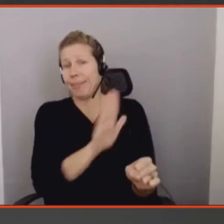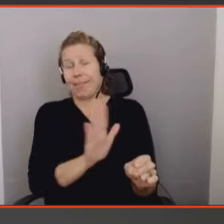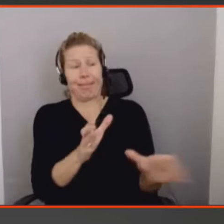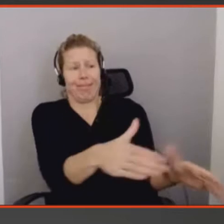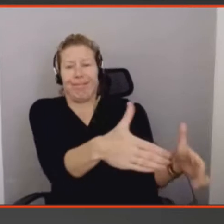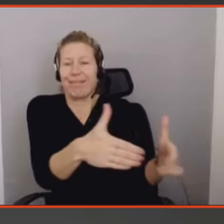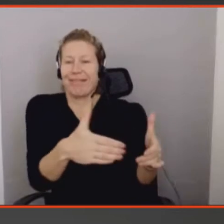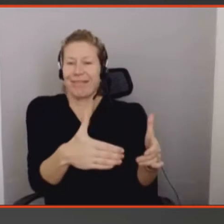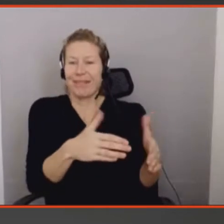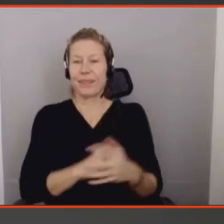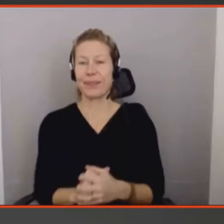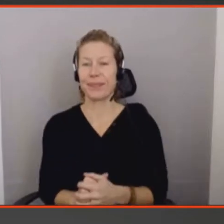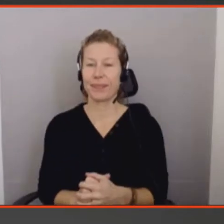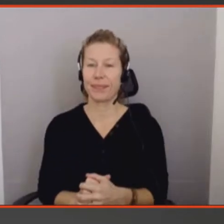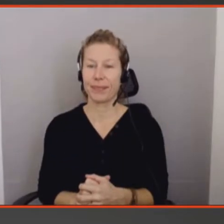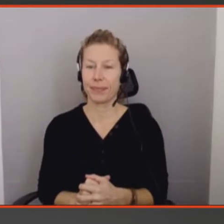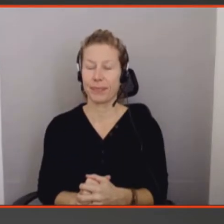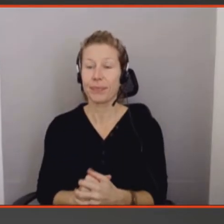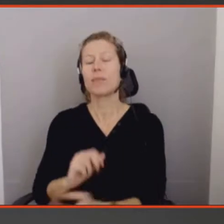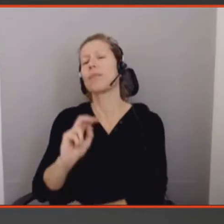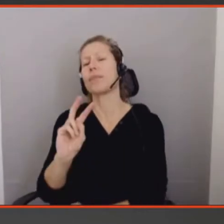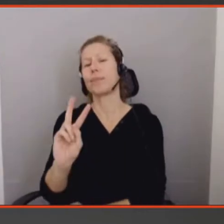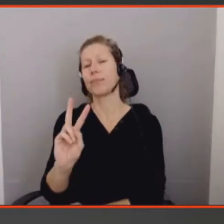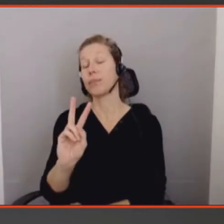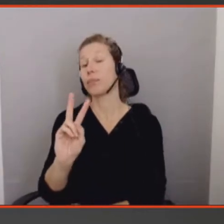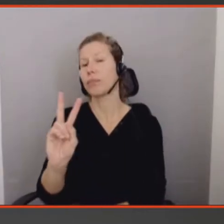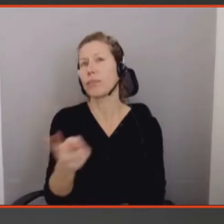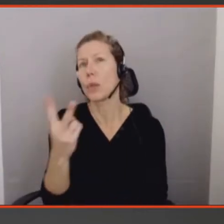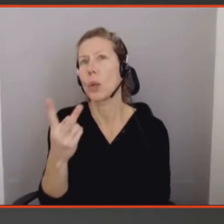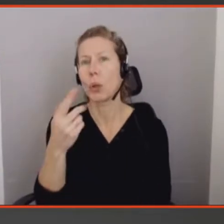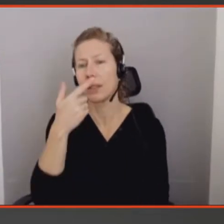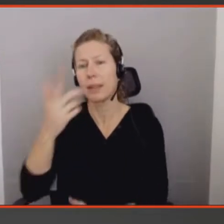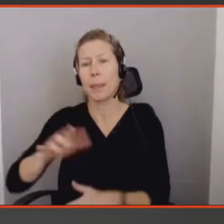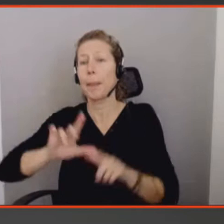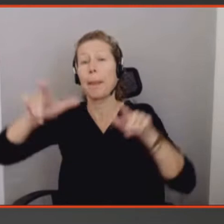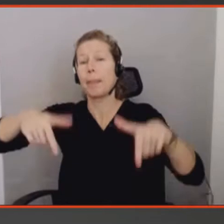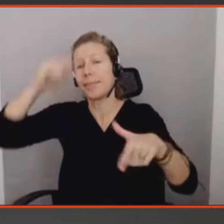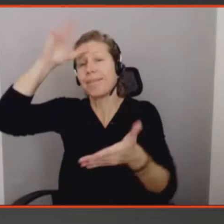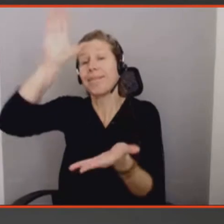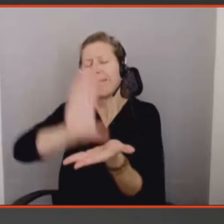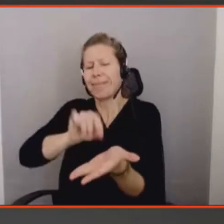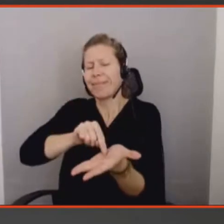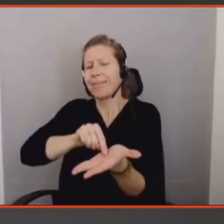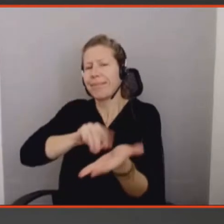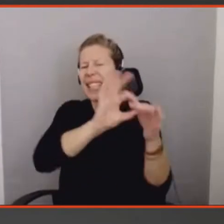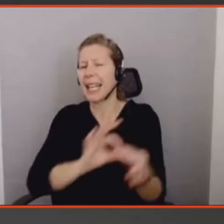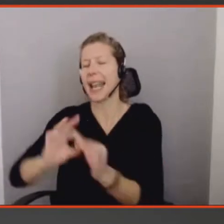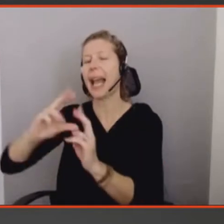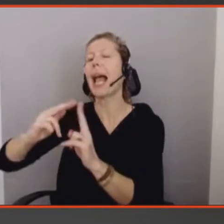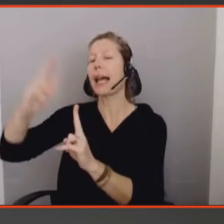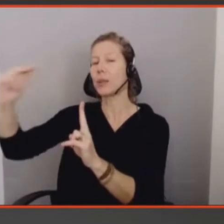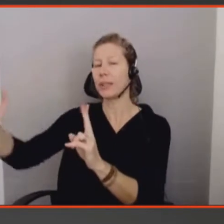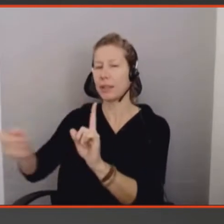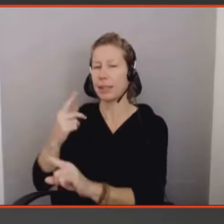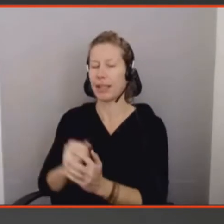Alors, un autre cadre conceptuel, et celui-ci, a été créé spécifiquement pour l'industrie, en se demandant comment on peut finalement communiquer cette